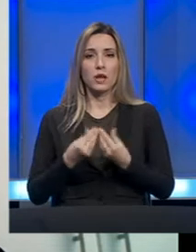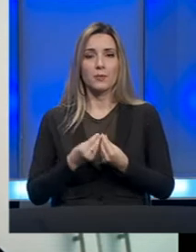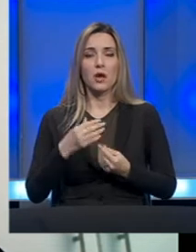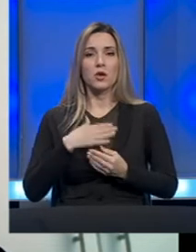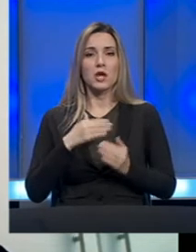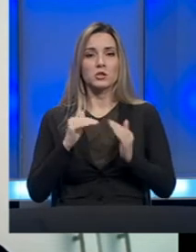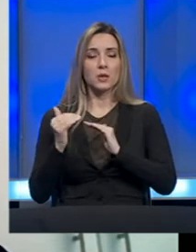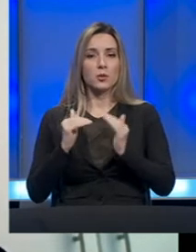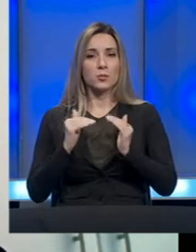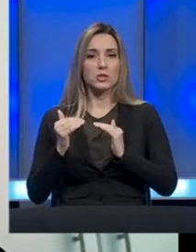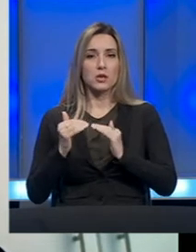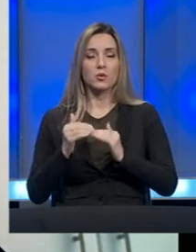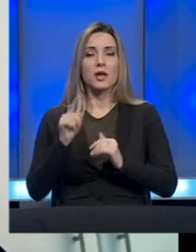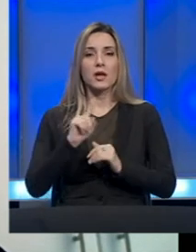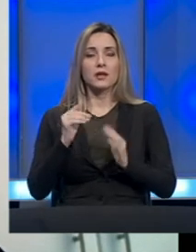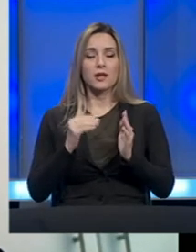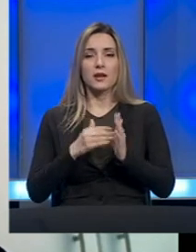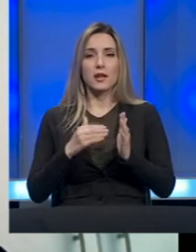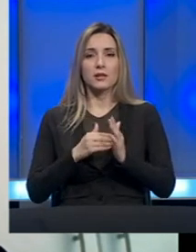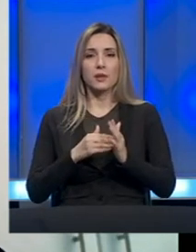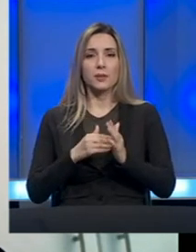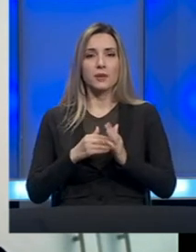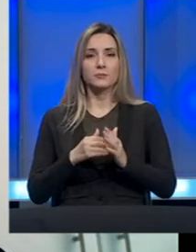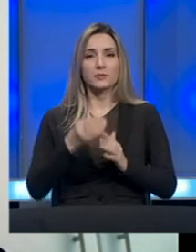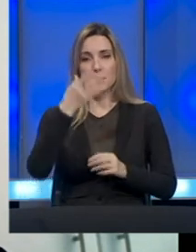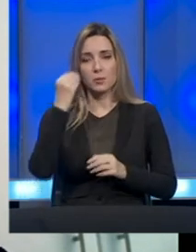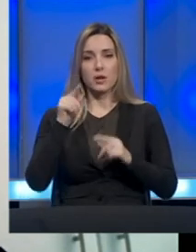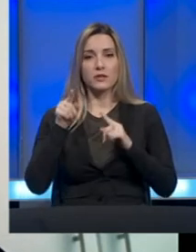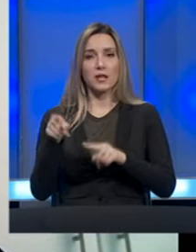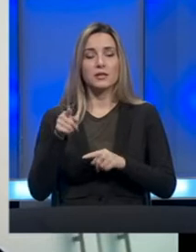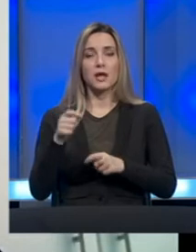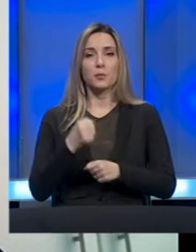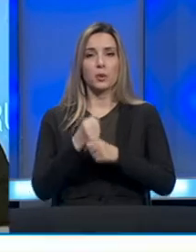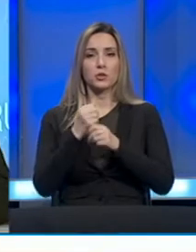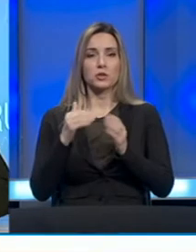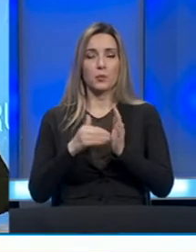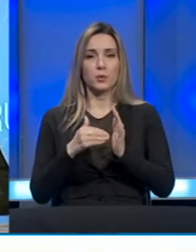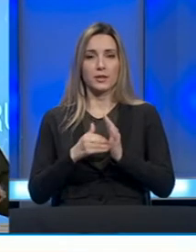komšiluku i da ne treba voraviti na njih i da im je podrška potrebna.